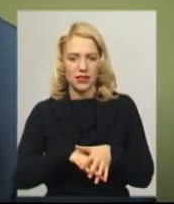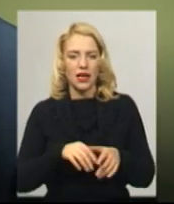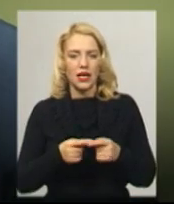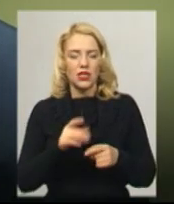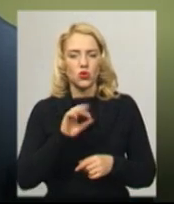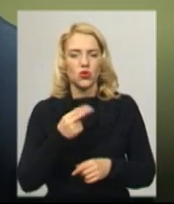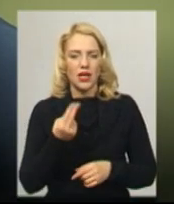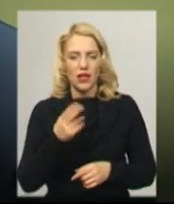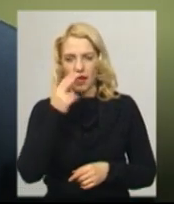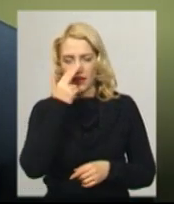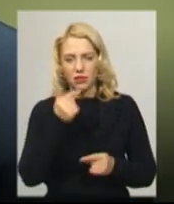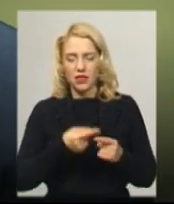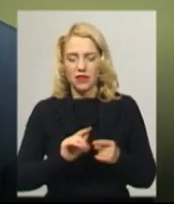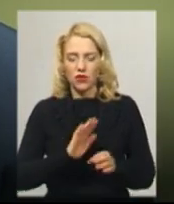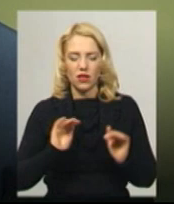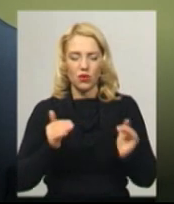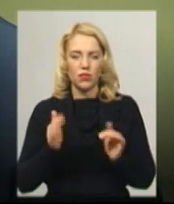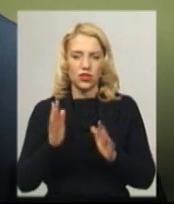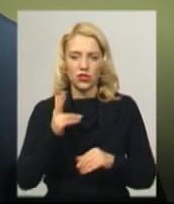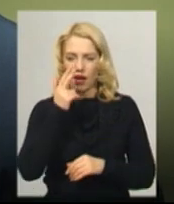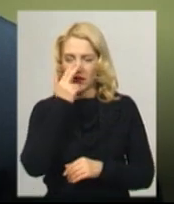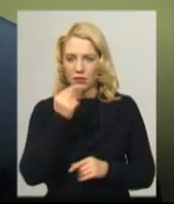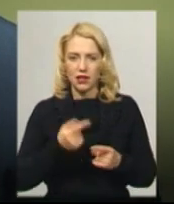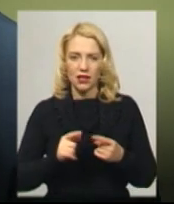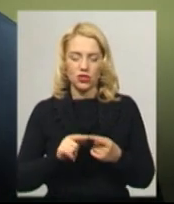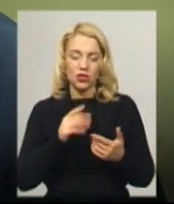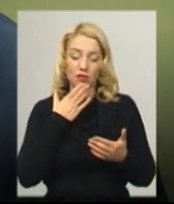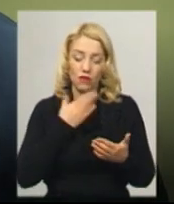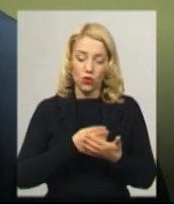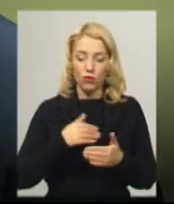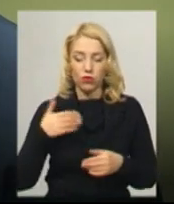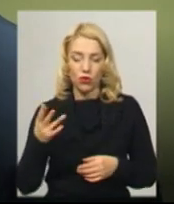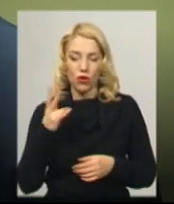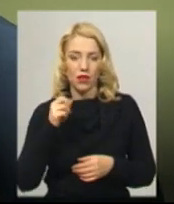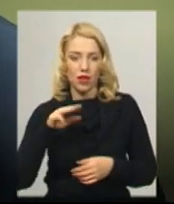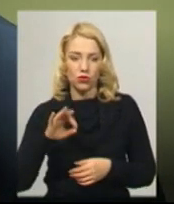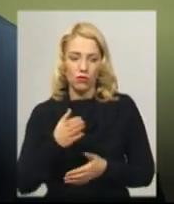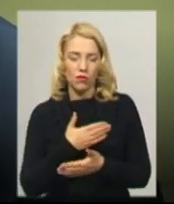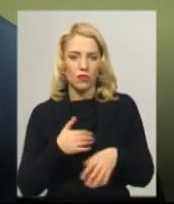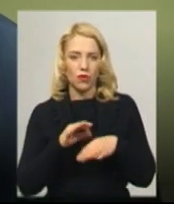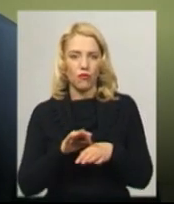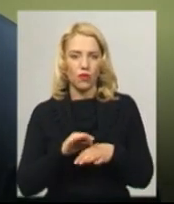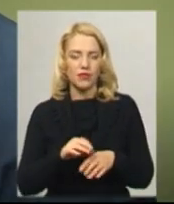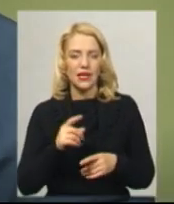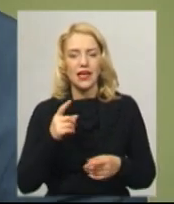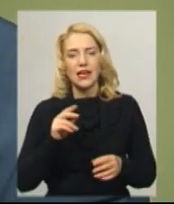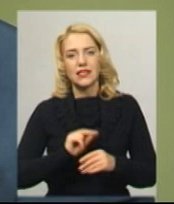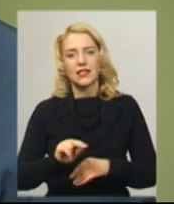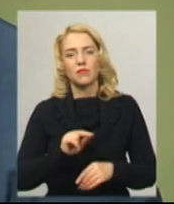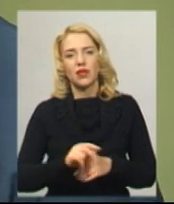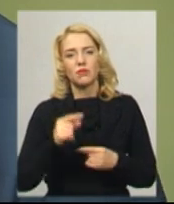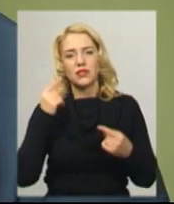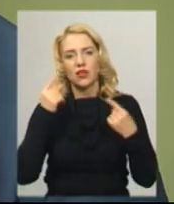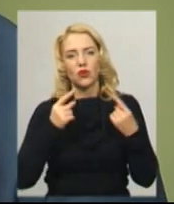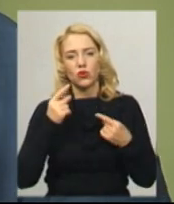Соціальна адаптація, вона не обмежується лише адаптацією. Ми, зі свого боку, з боку НАТО, проводимо семінарі з психологічної реабілітації з початку